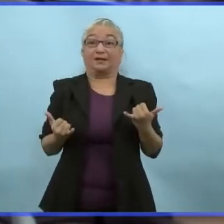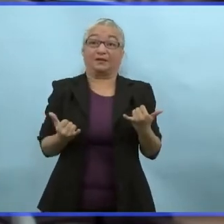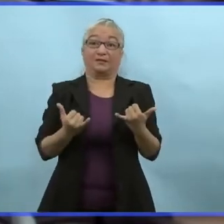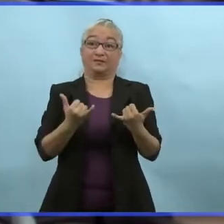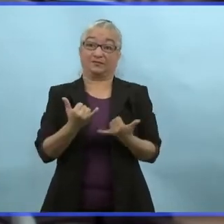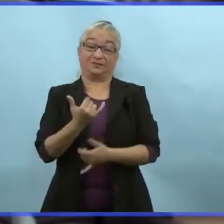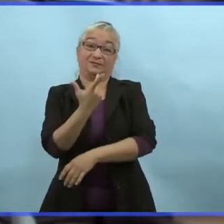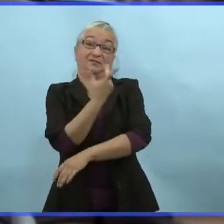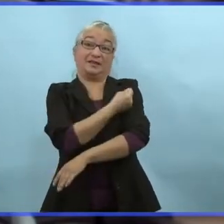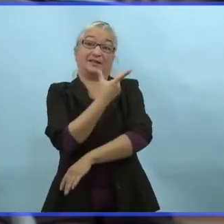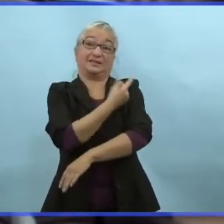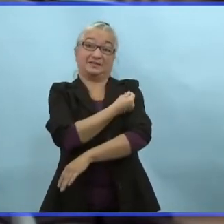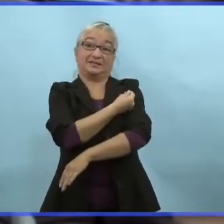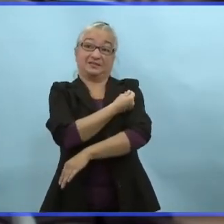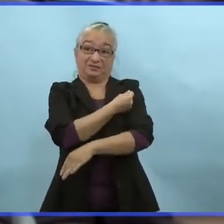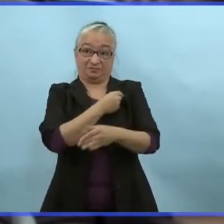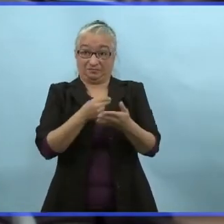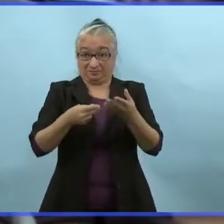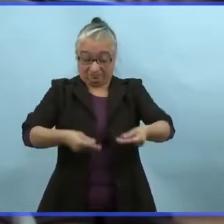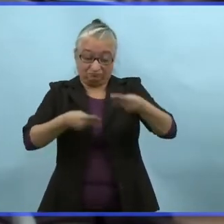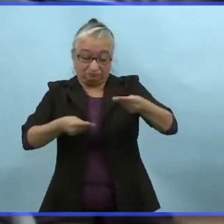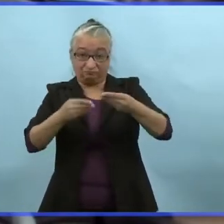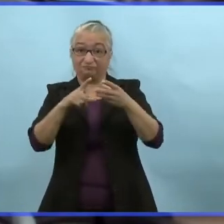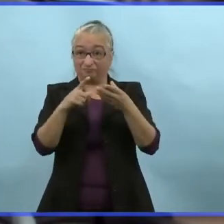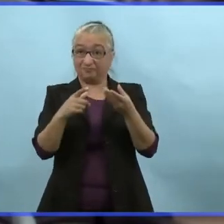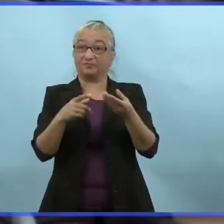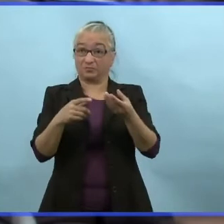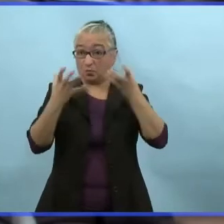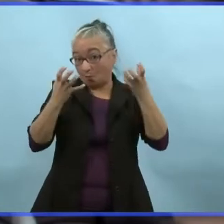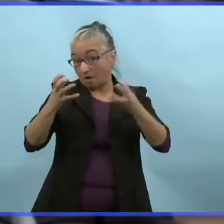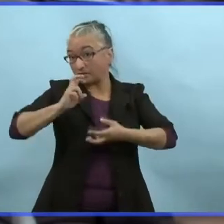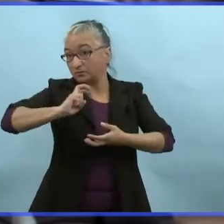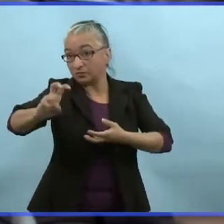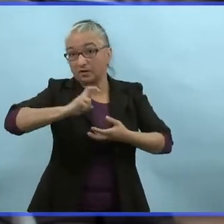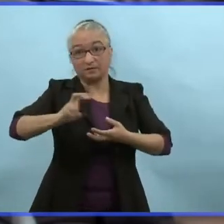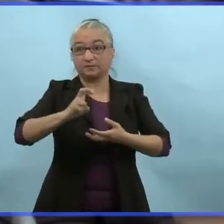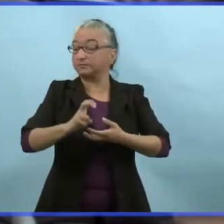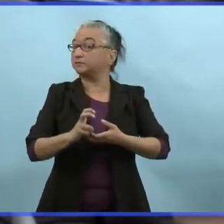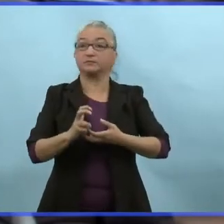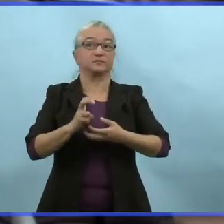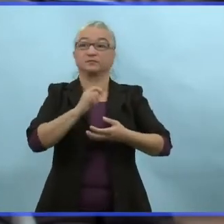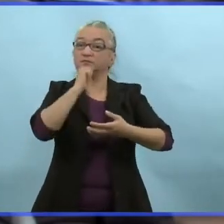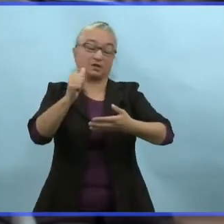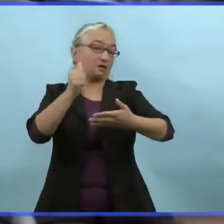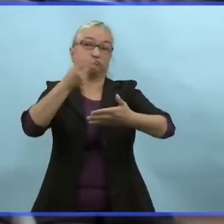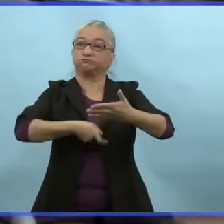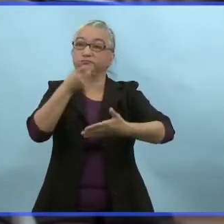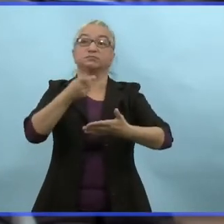dossier de vaccination. À l'heure actuelle, ils ne vérifient pas les codes QR pour les voyages.